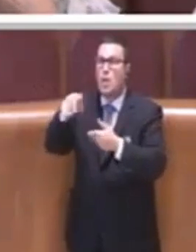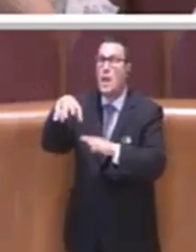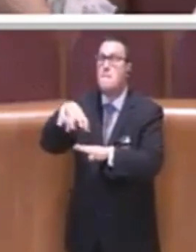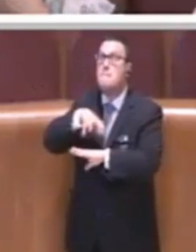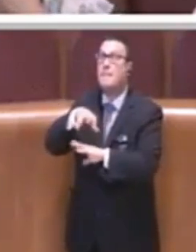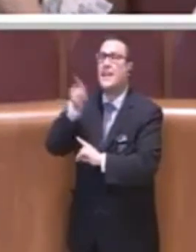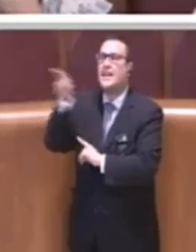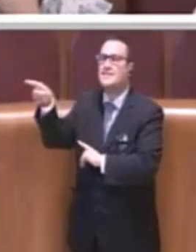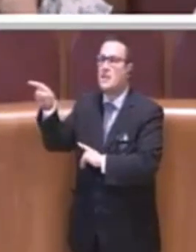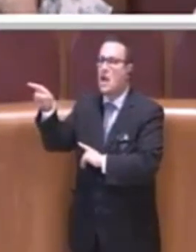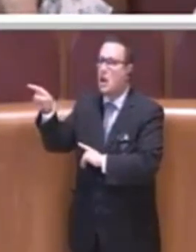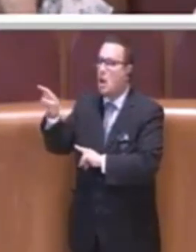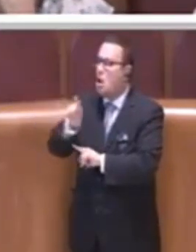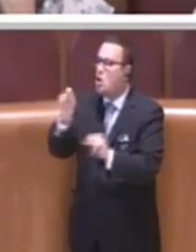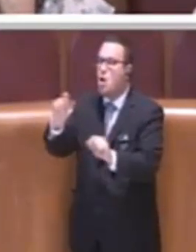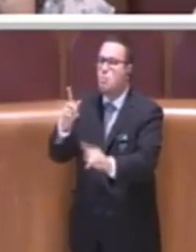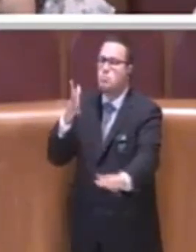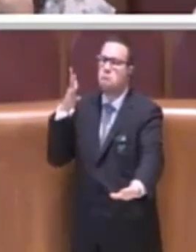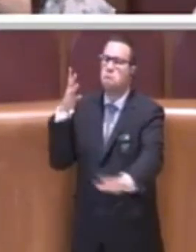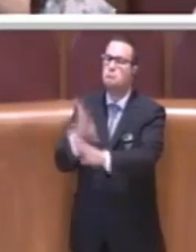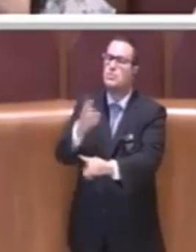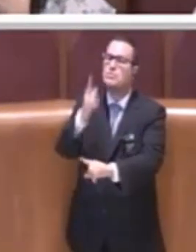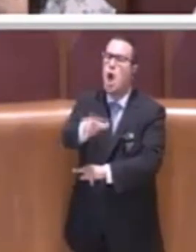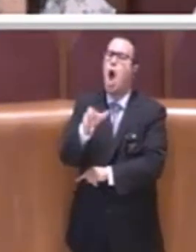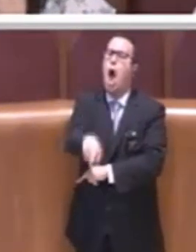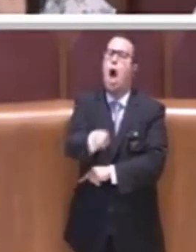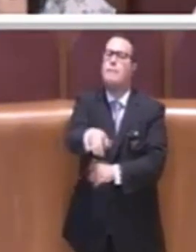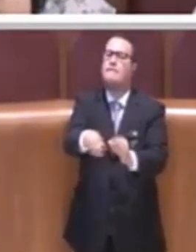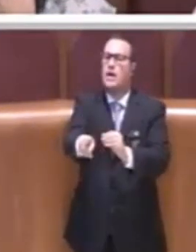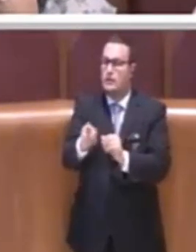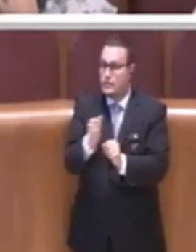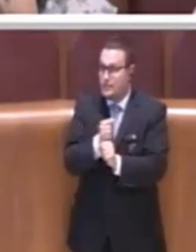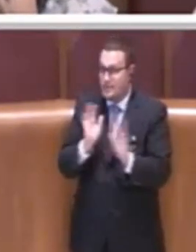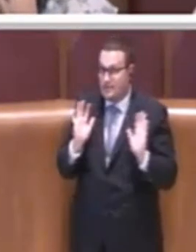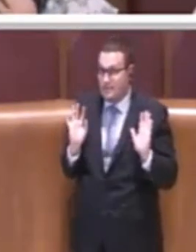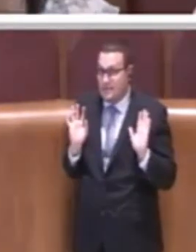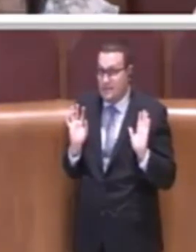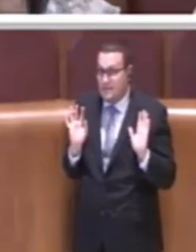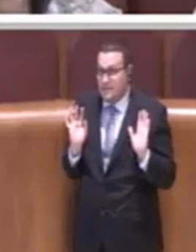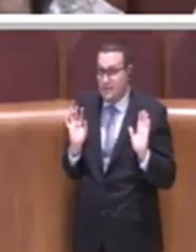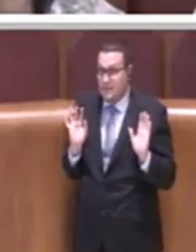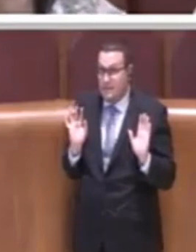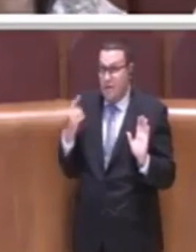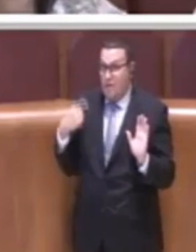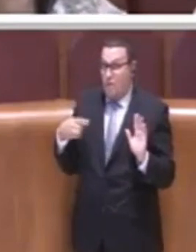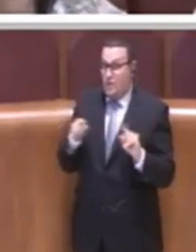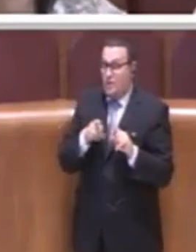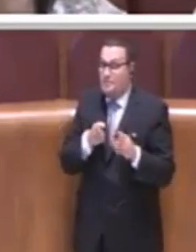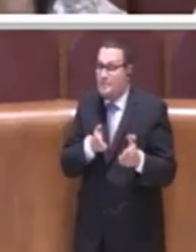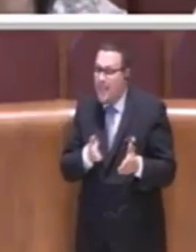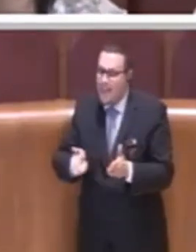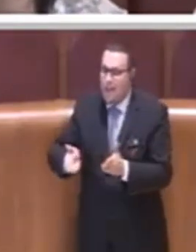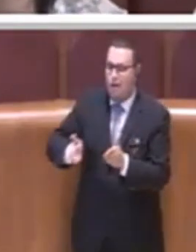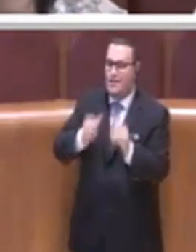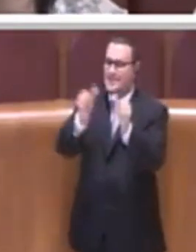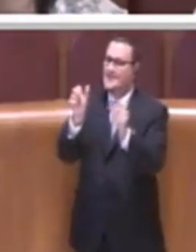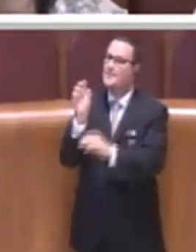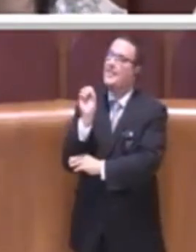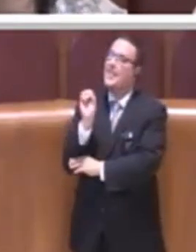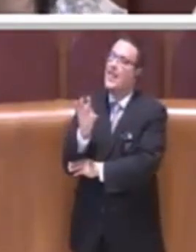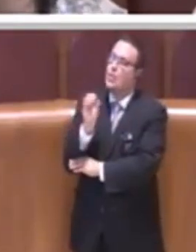intervenire a obbligare di fare un qualcosa. Si tratta di percorsi educativi e